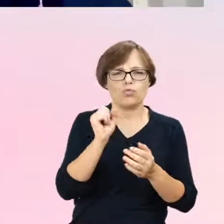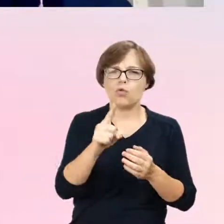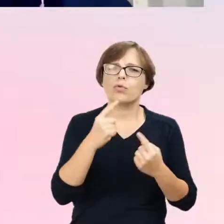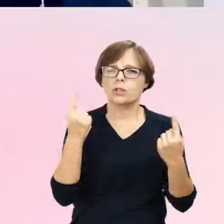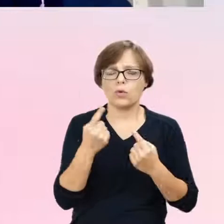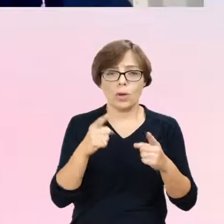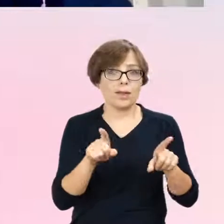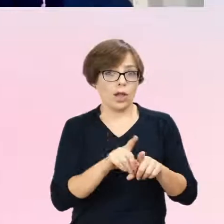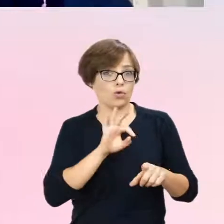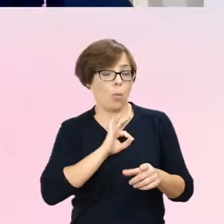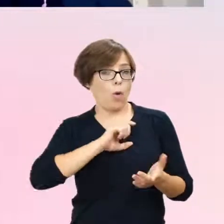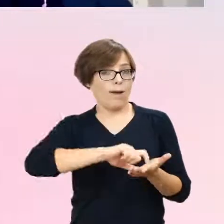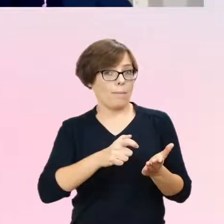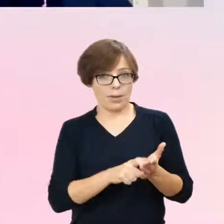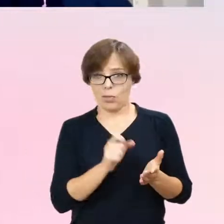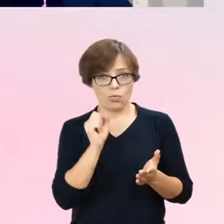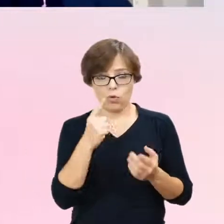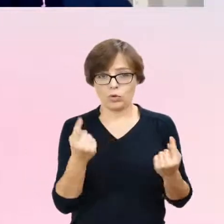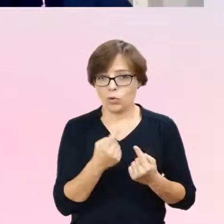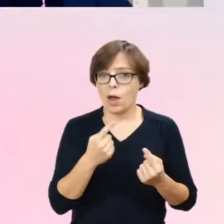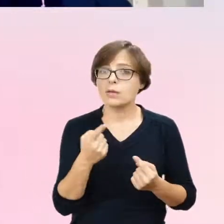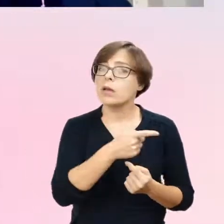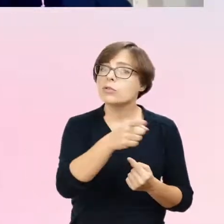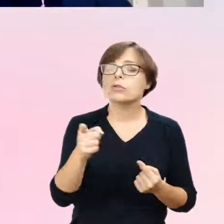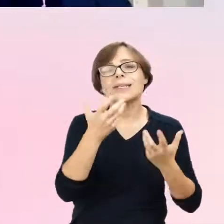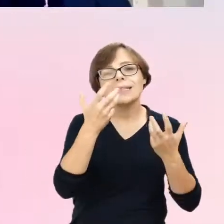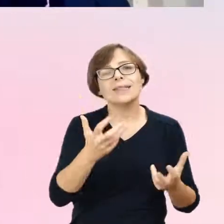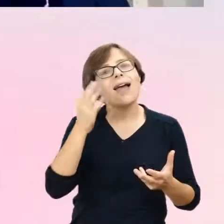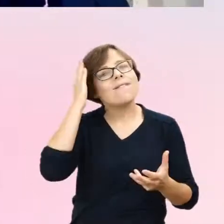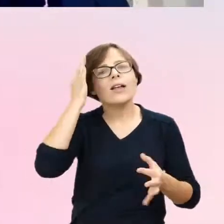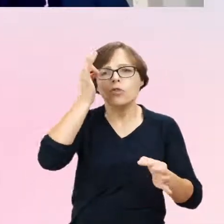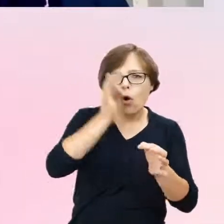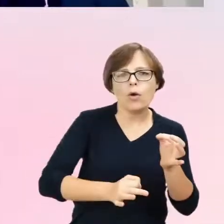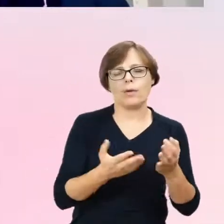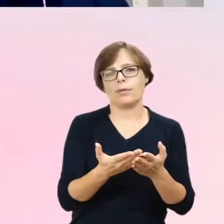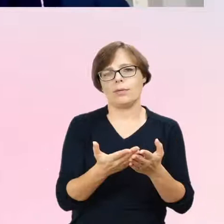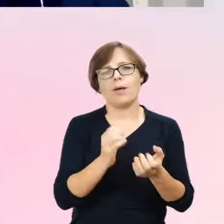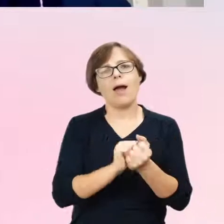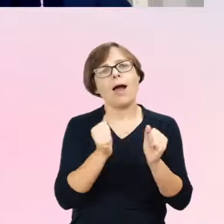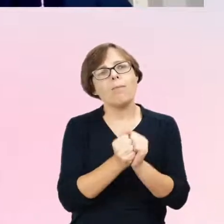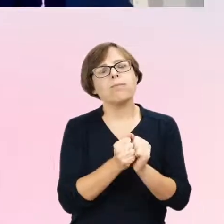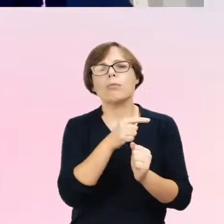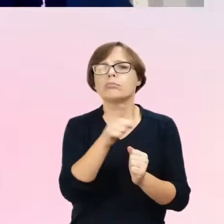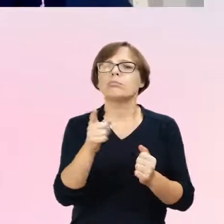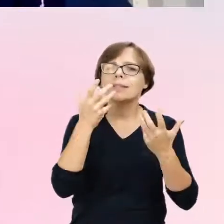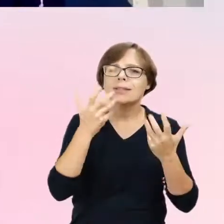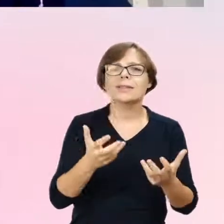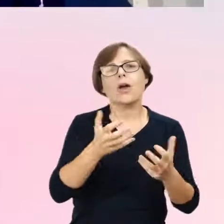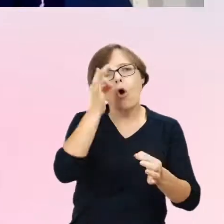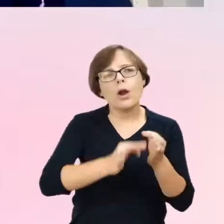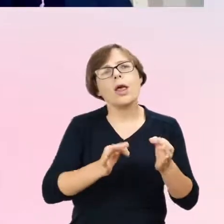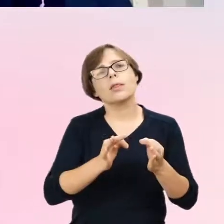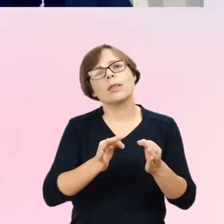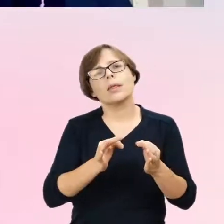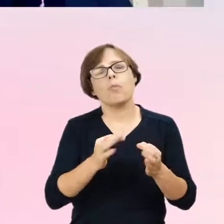spotykam w gabinecie, że Państwo oczekujecie bardzo konkretnej wiedzy albo konkretnych takich elementów postępowania,